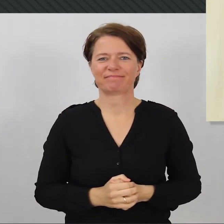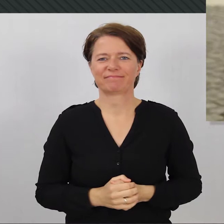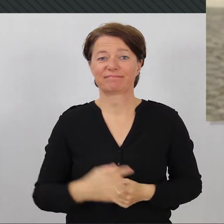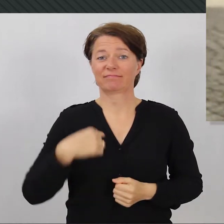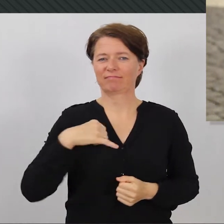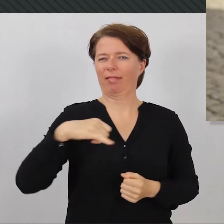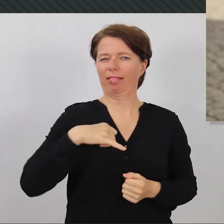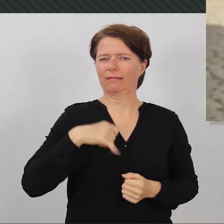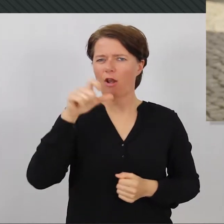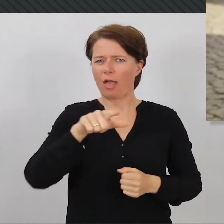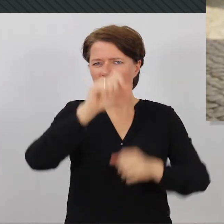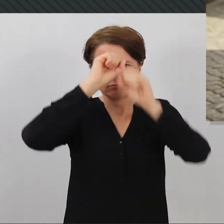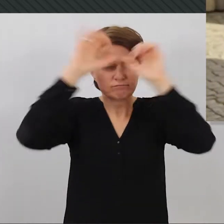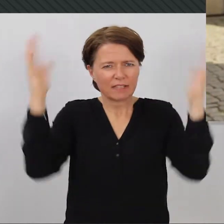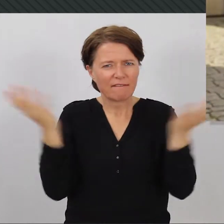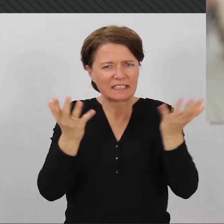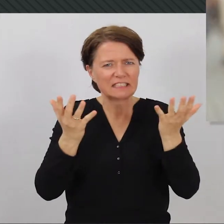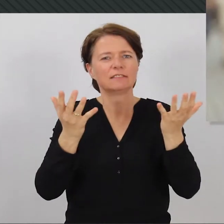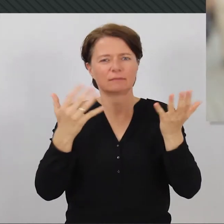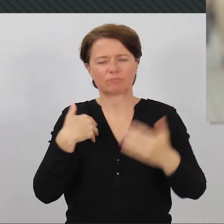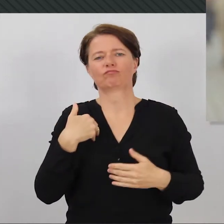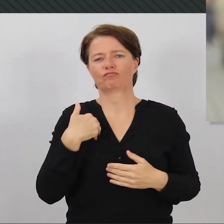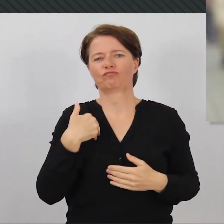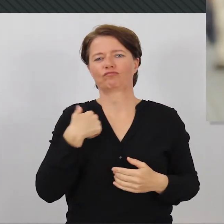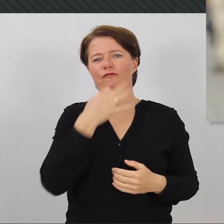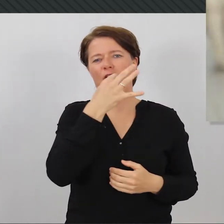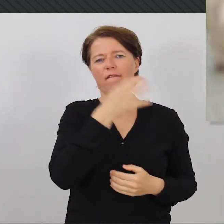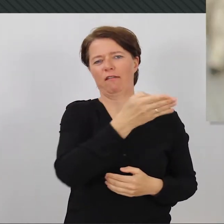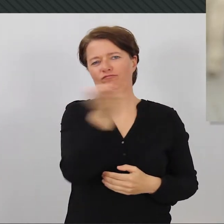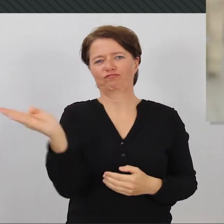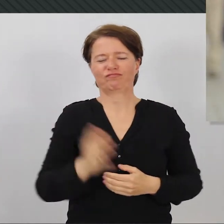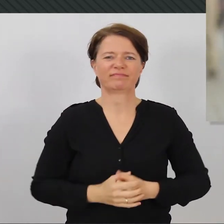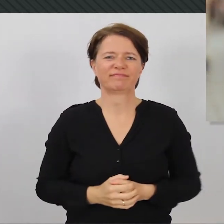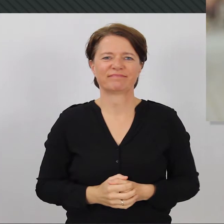Mich interessiert, wie die Leute darüber denken. Und deswegen frage ich sie jetzt danach.